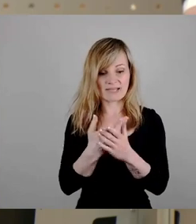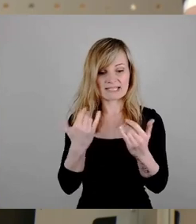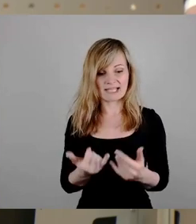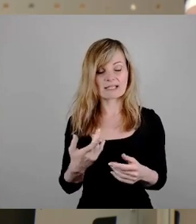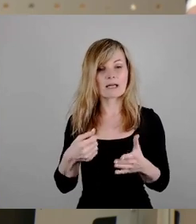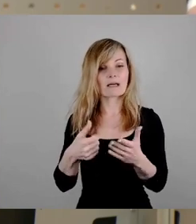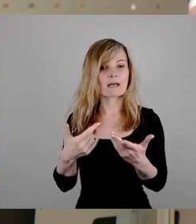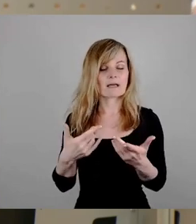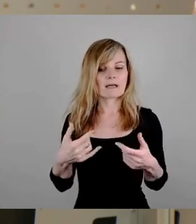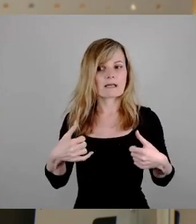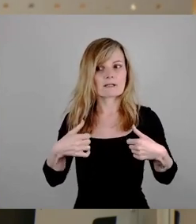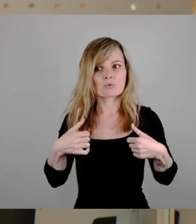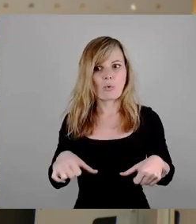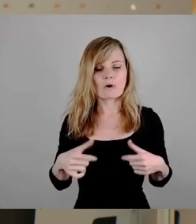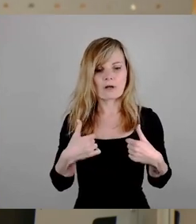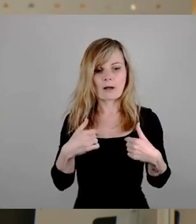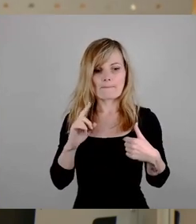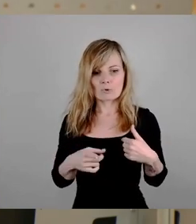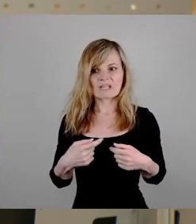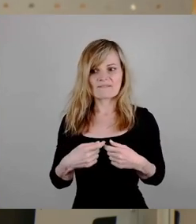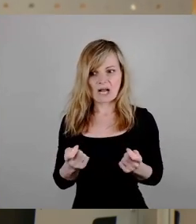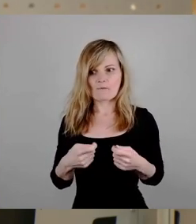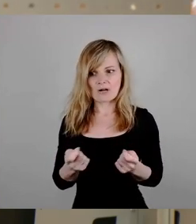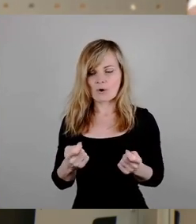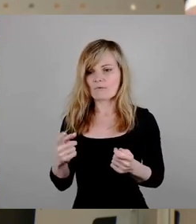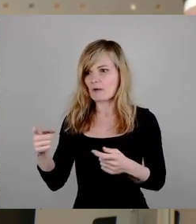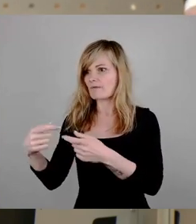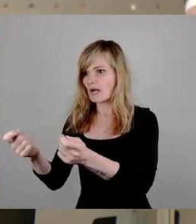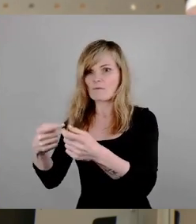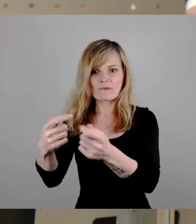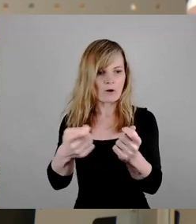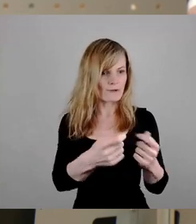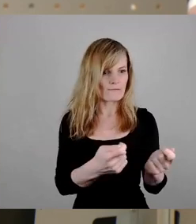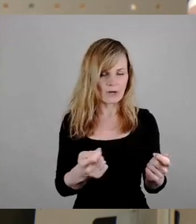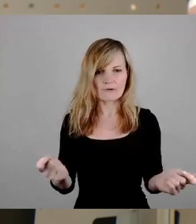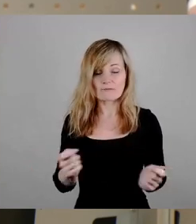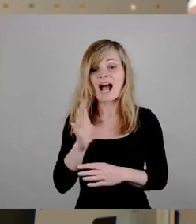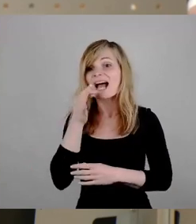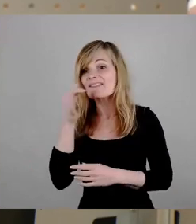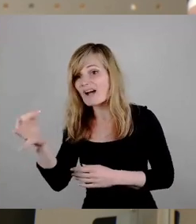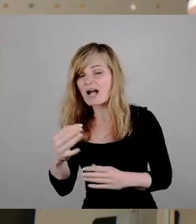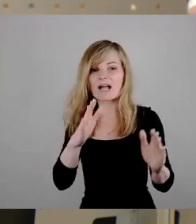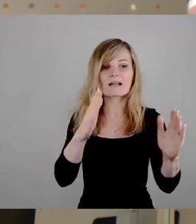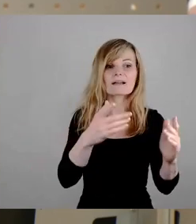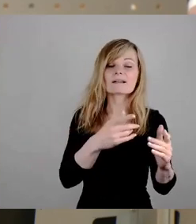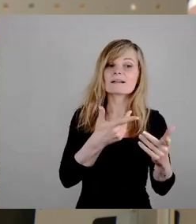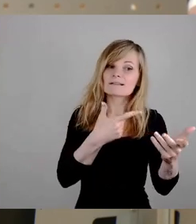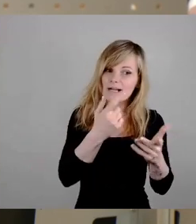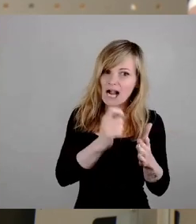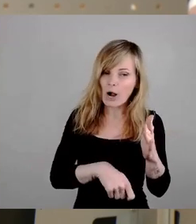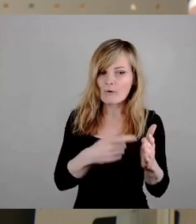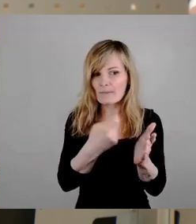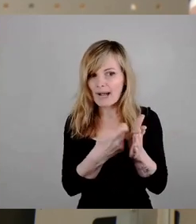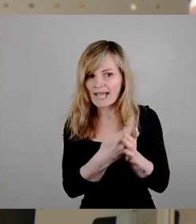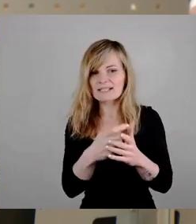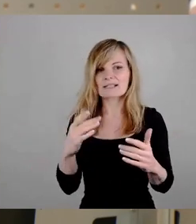Grundstücke verkaufen, Angebot und Nachfrage, dann ist es natürlich so, dass es einen Druck auf die Preise gibt und es eher